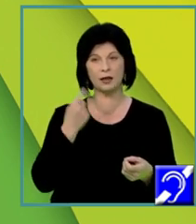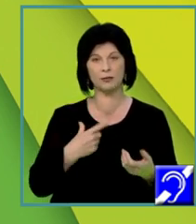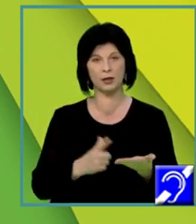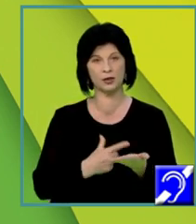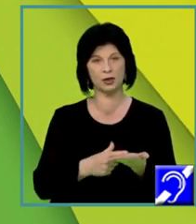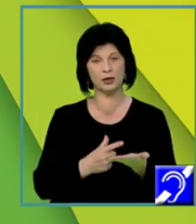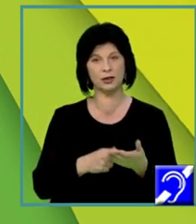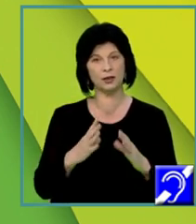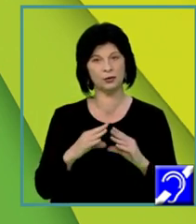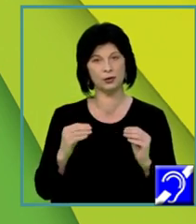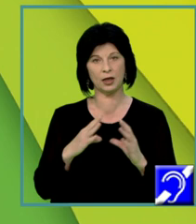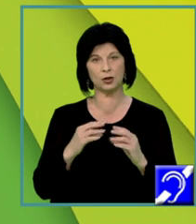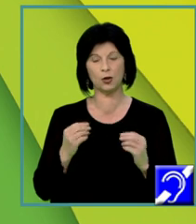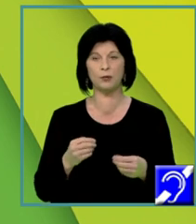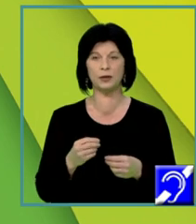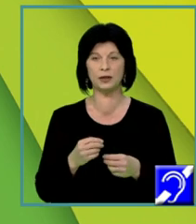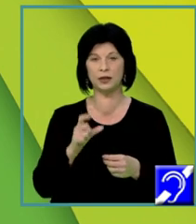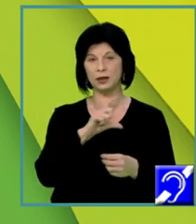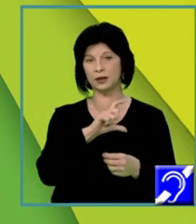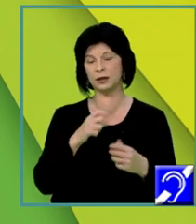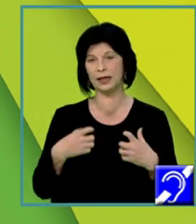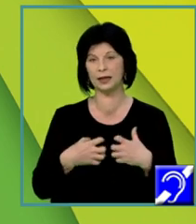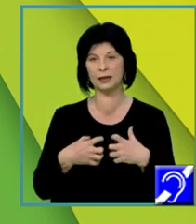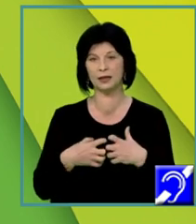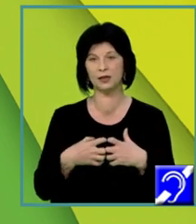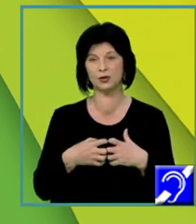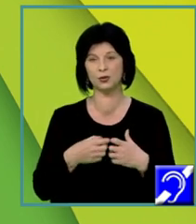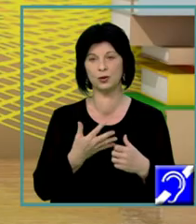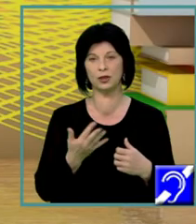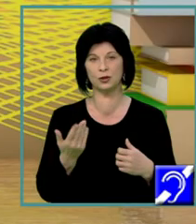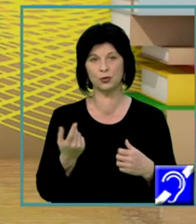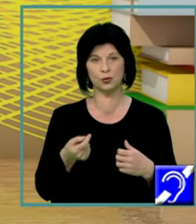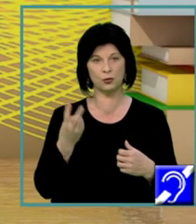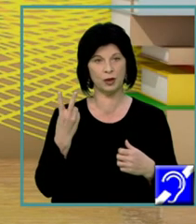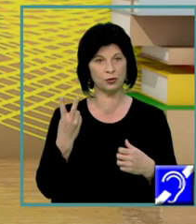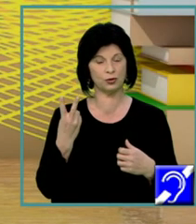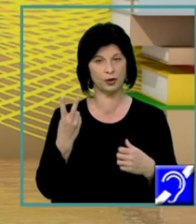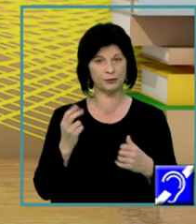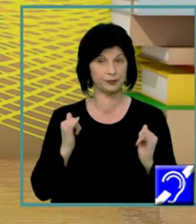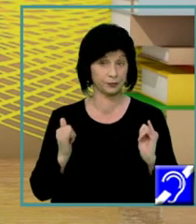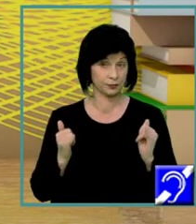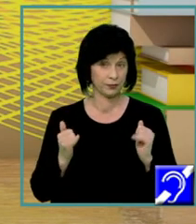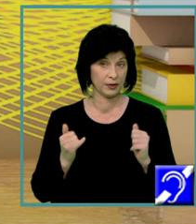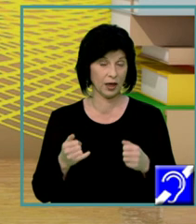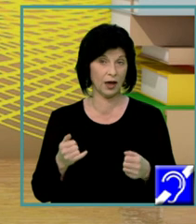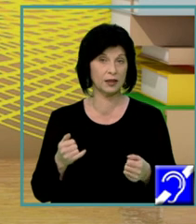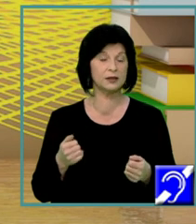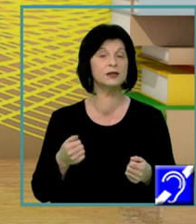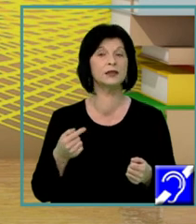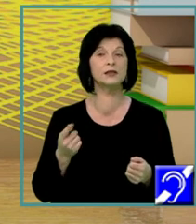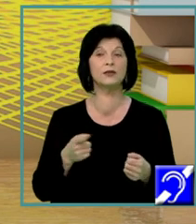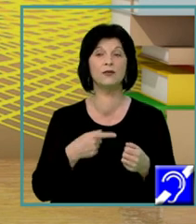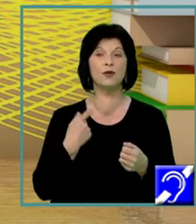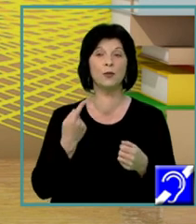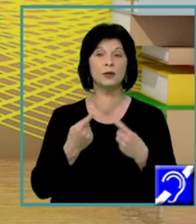numărul 2 publicat pe 8 martie 2021. Astăzi vom aborda subiectul 1B